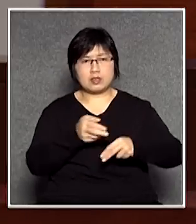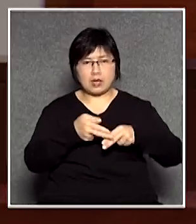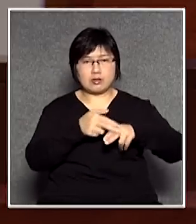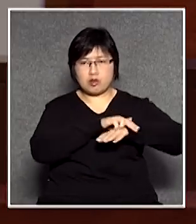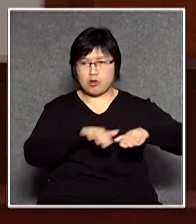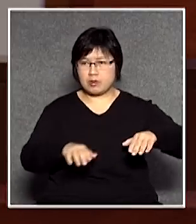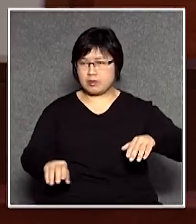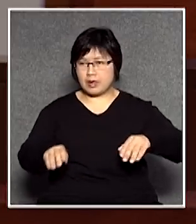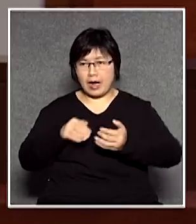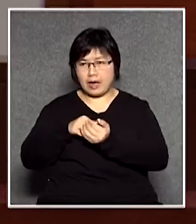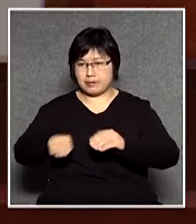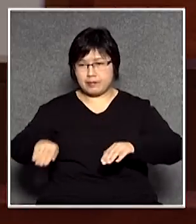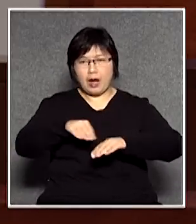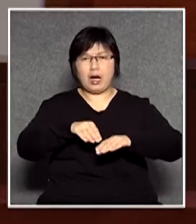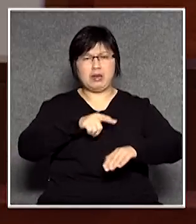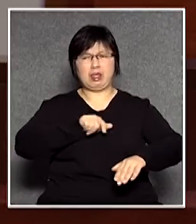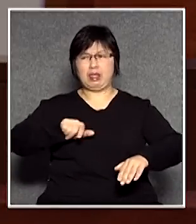就變成髒了對吧